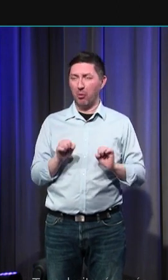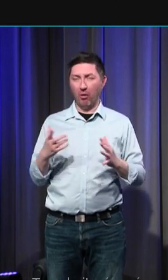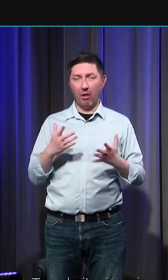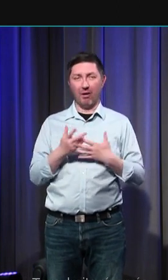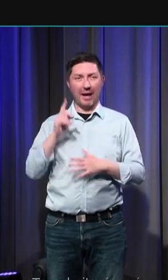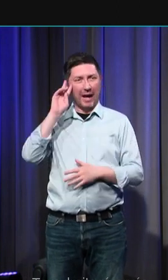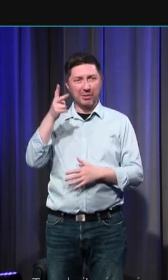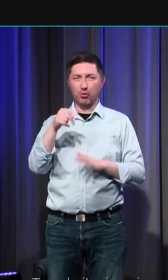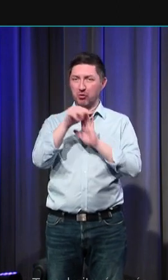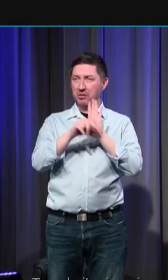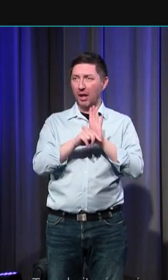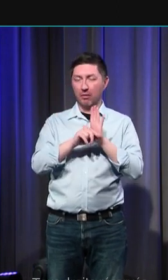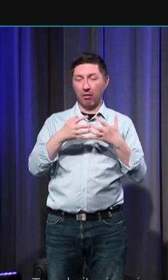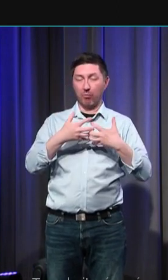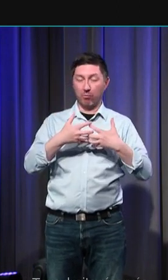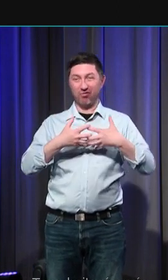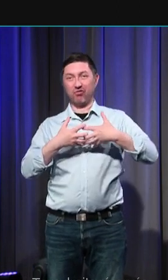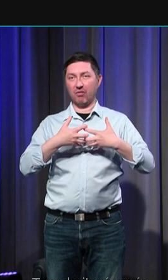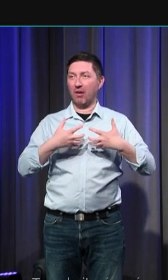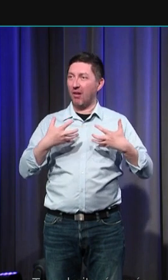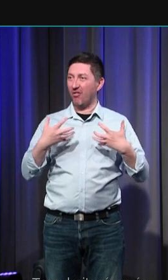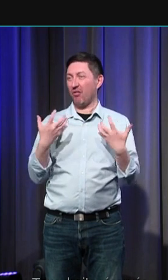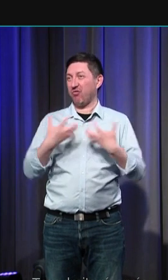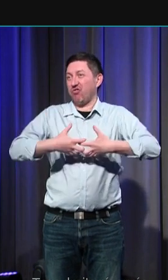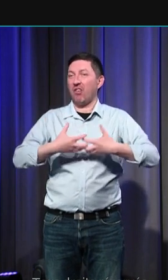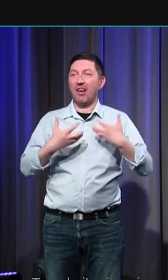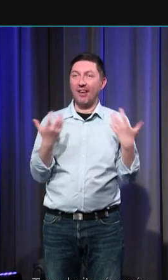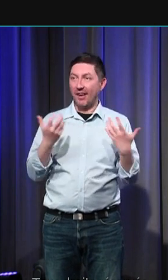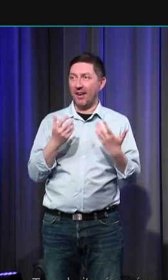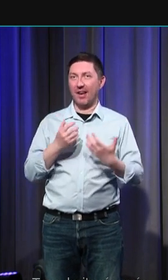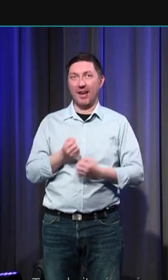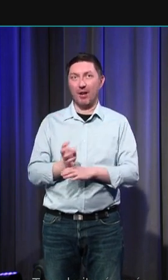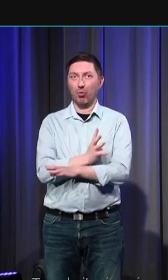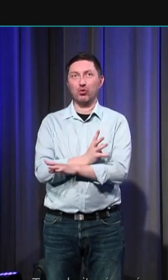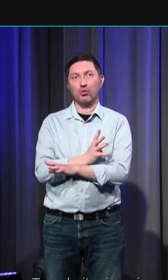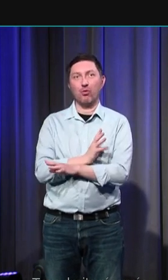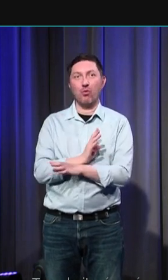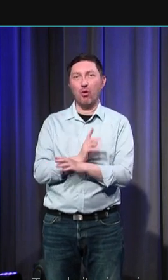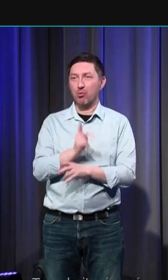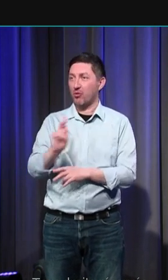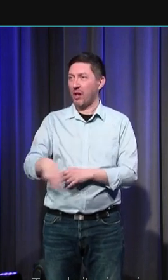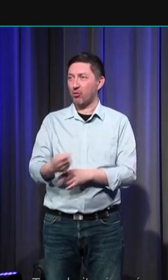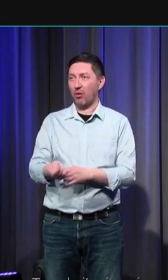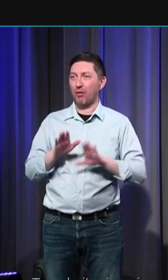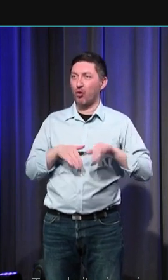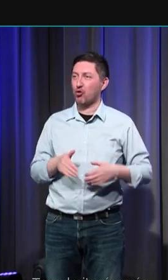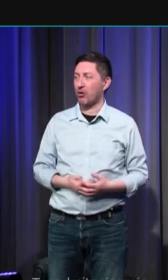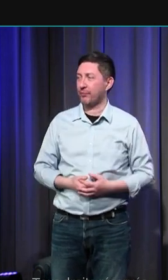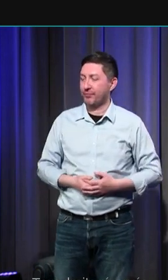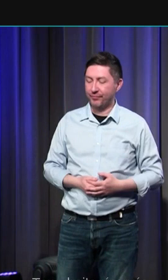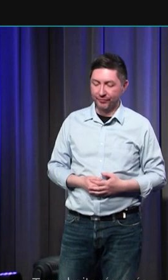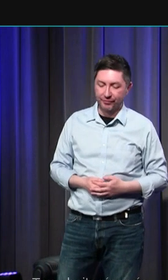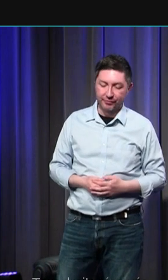se grippe et donc pleinement le langage émotionnel fonctionne on peut comprendre que cette